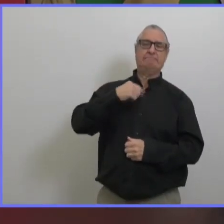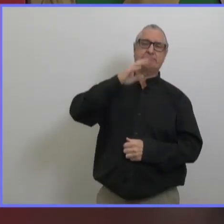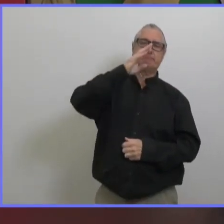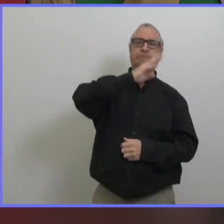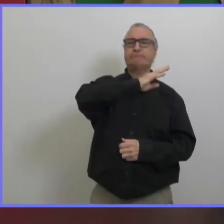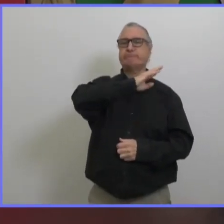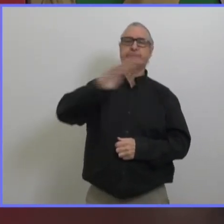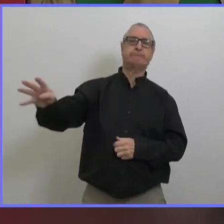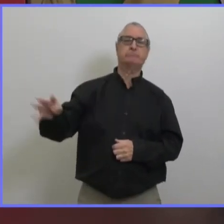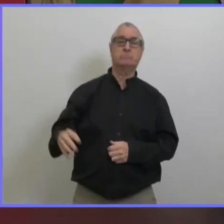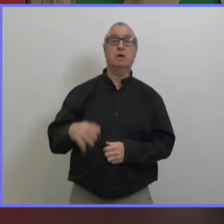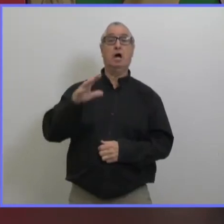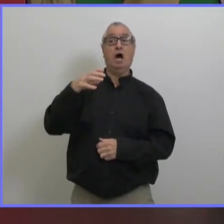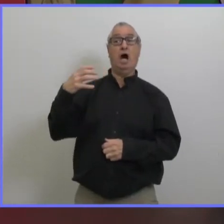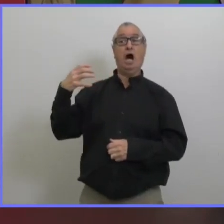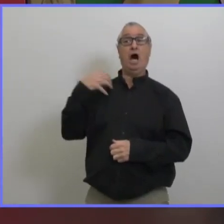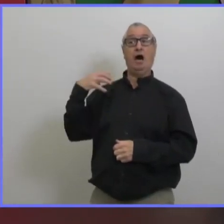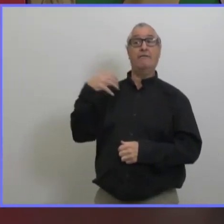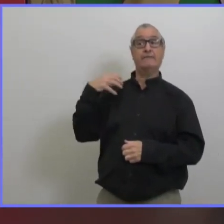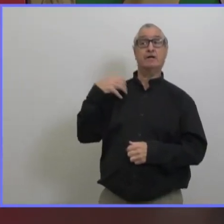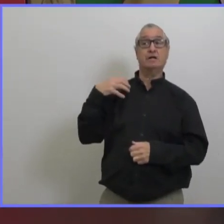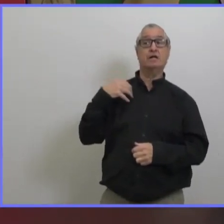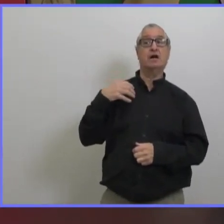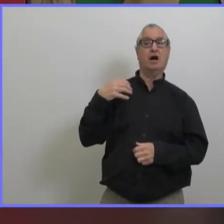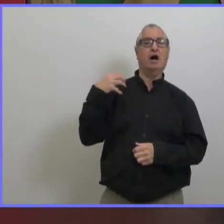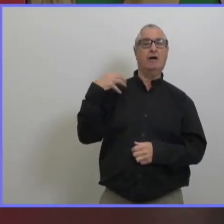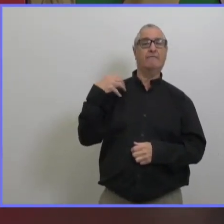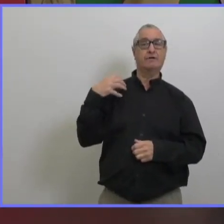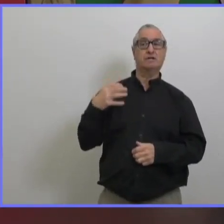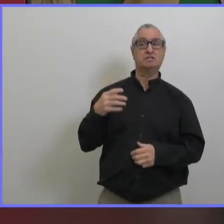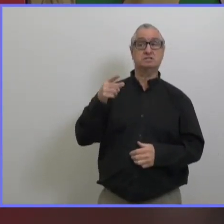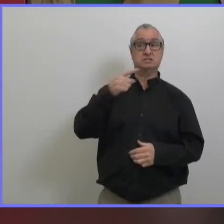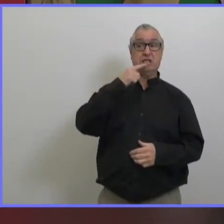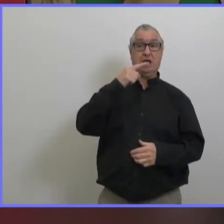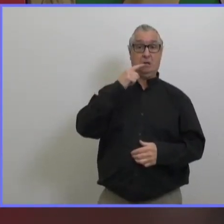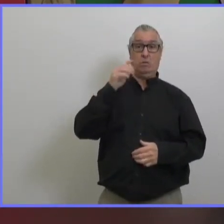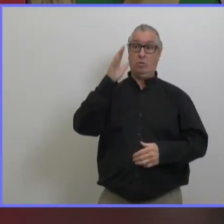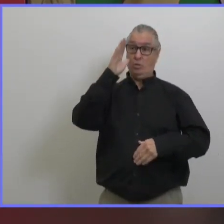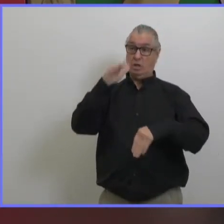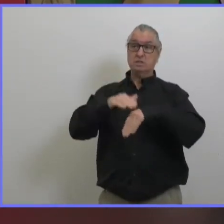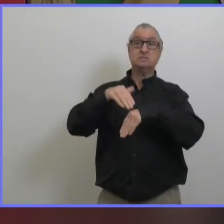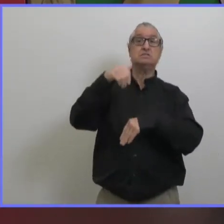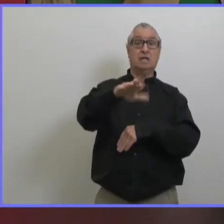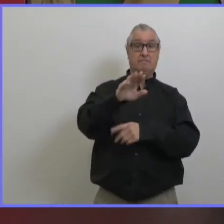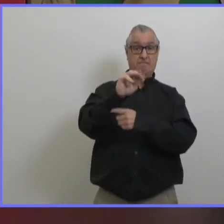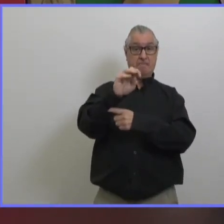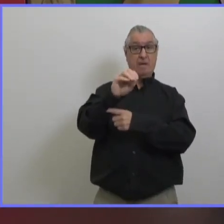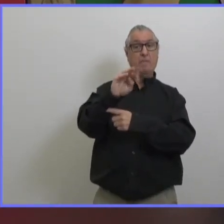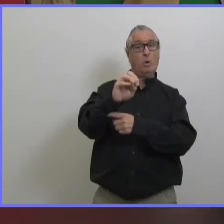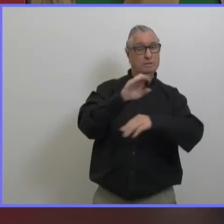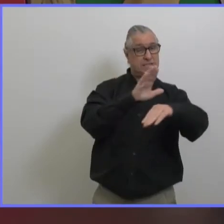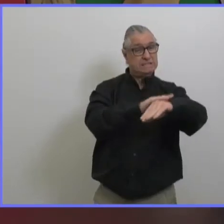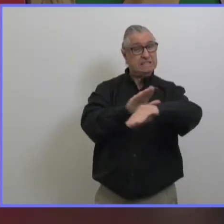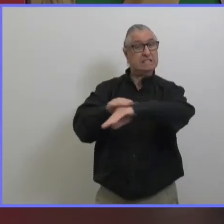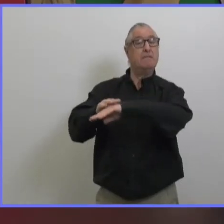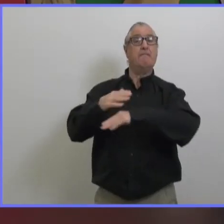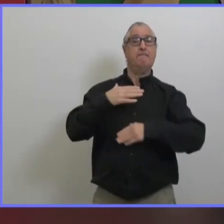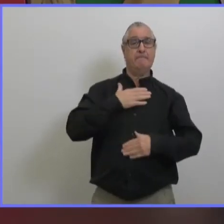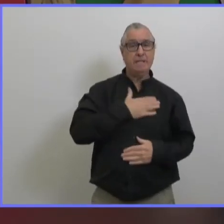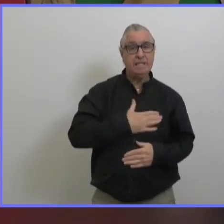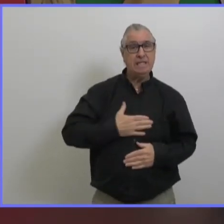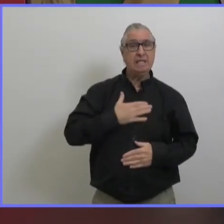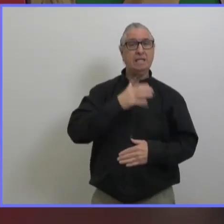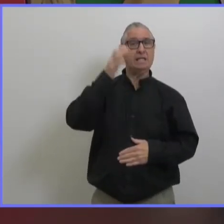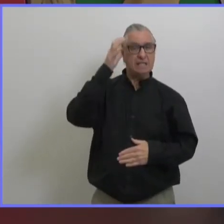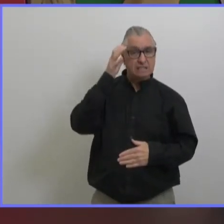certainement arrêter la transmission j'entends des histoires disant qu'il y a des officiels